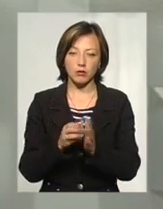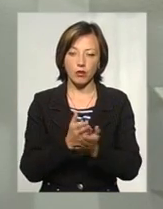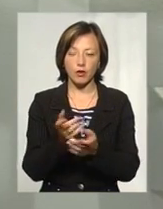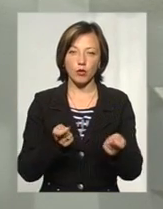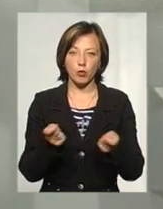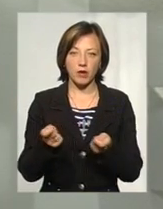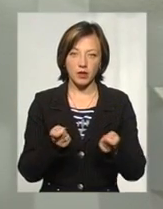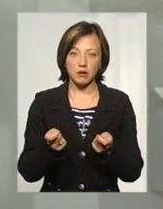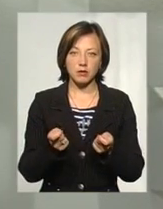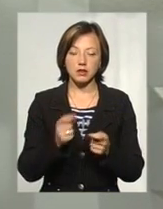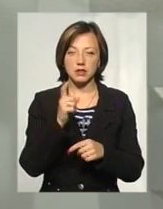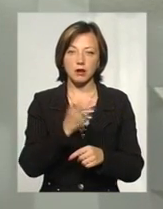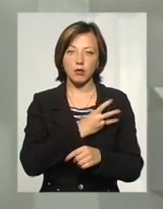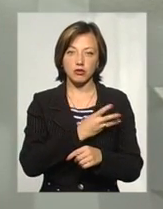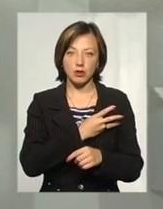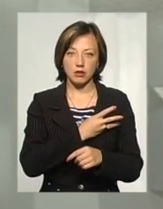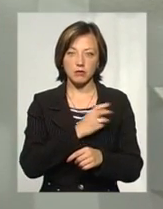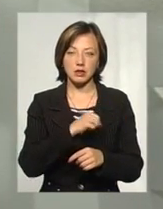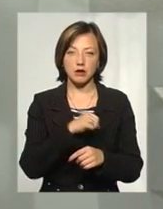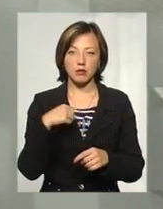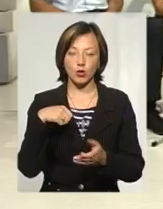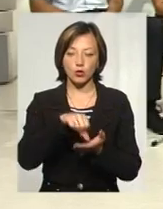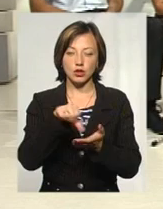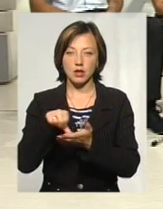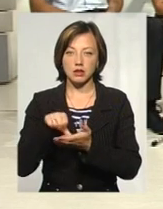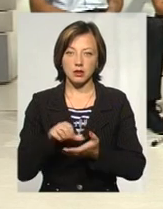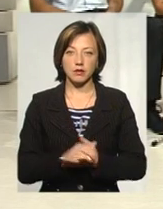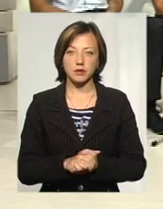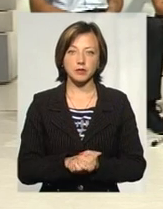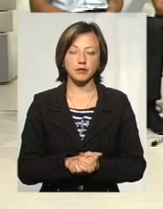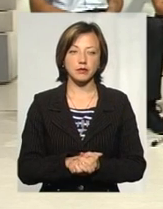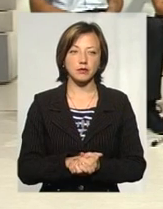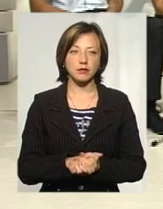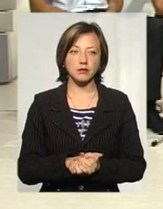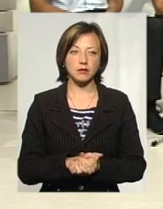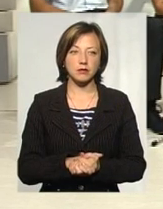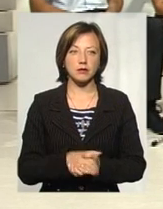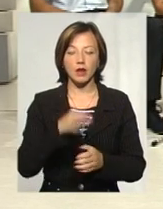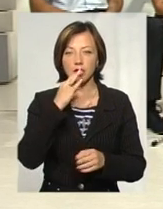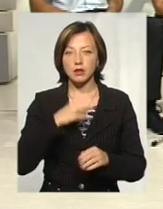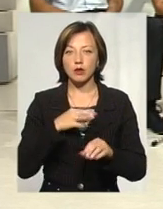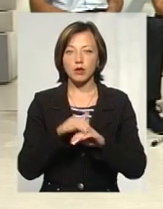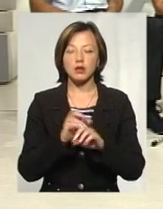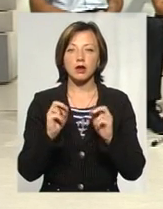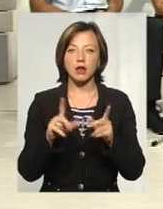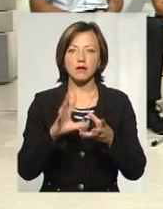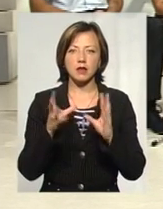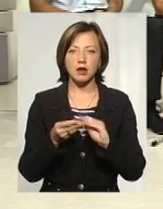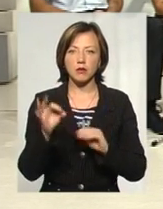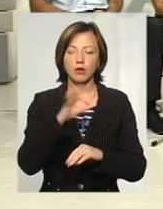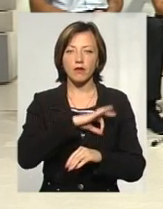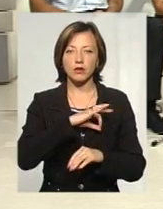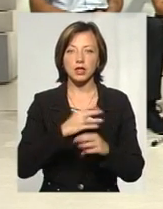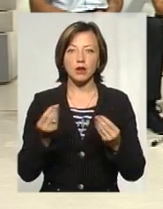управліннями за побажаннями вже самих учасників, рікантів. Скажіть, будь ласка, а як взагалі про використання